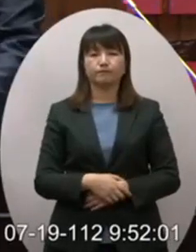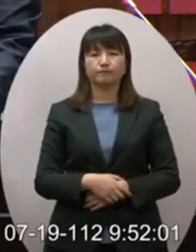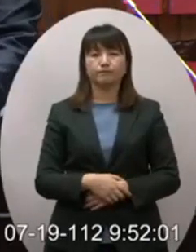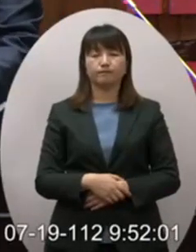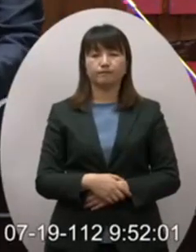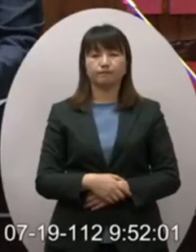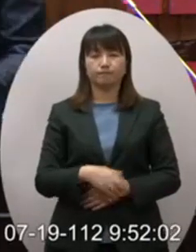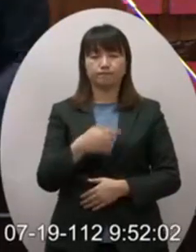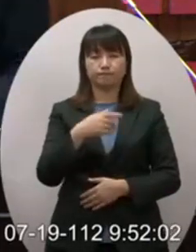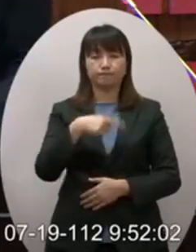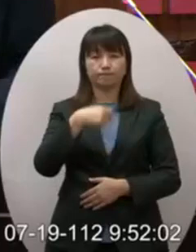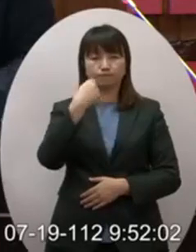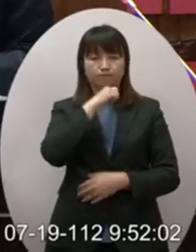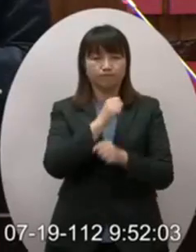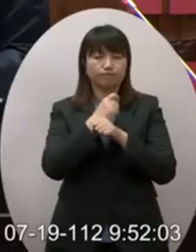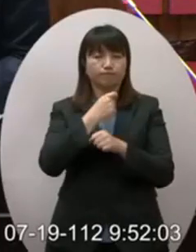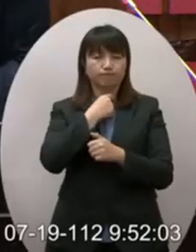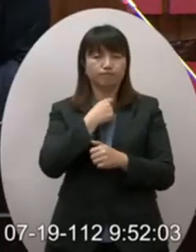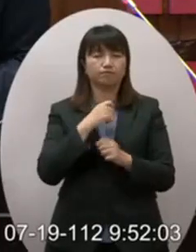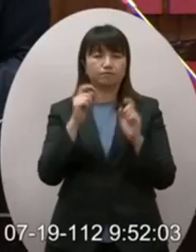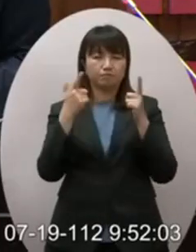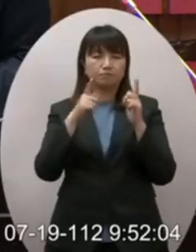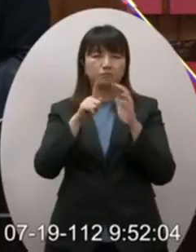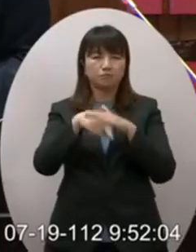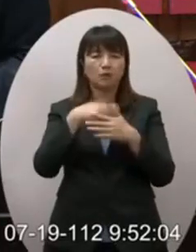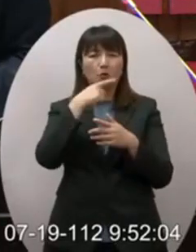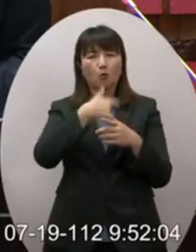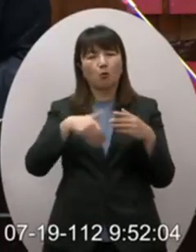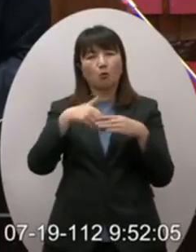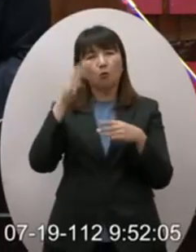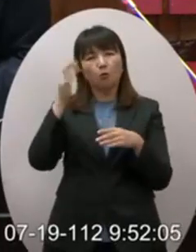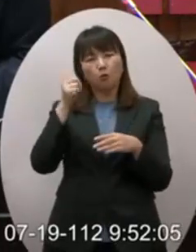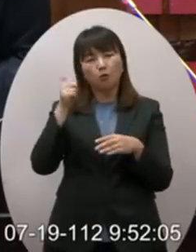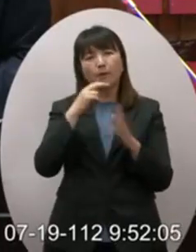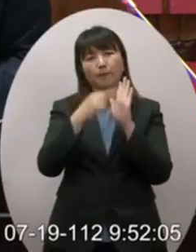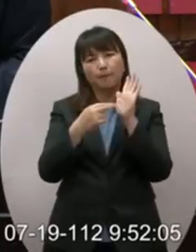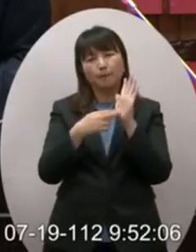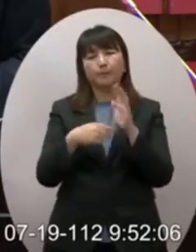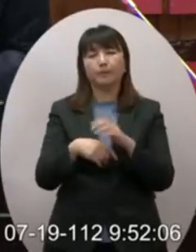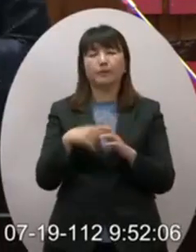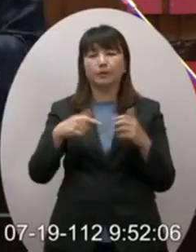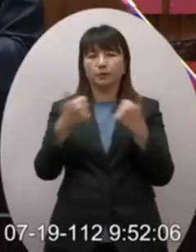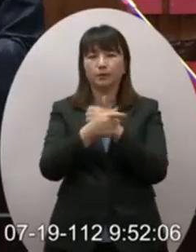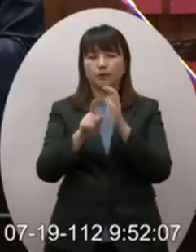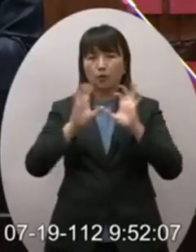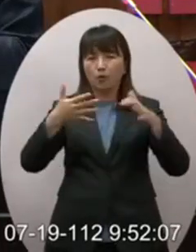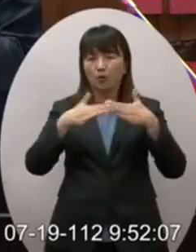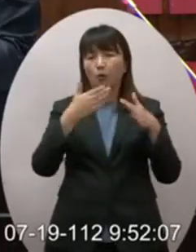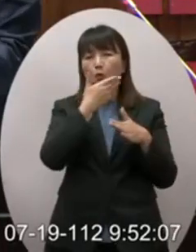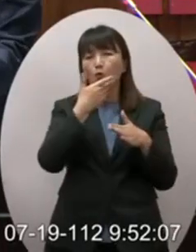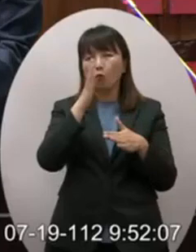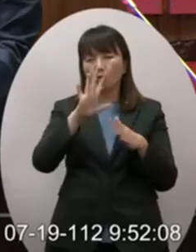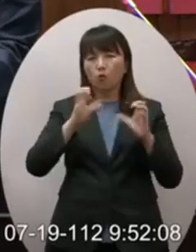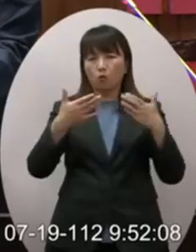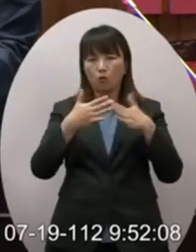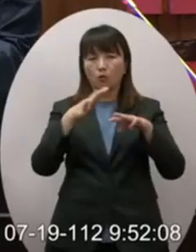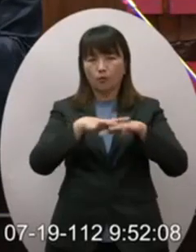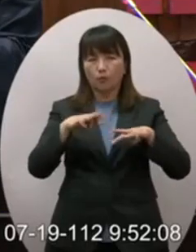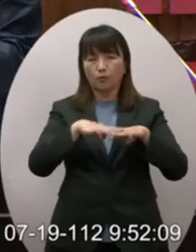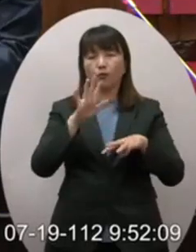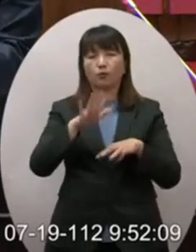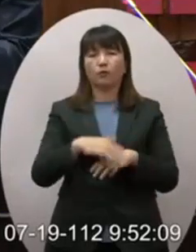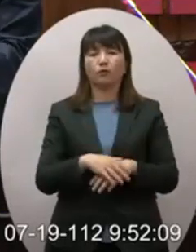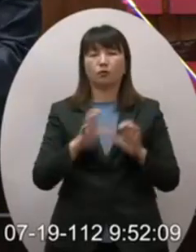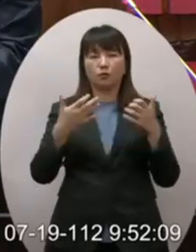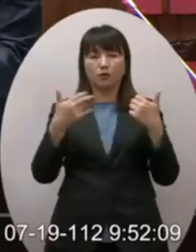台灣你要注意啊不要只是用選舉語言來解釋他因為他代表了國家利益他代表了國家安全